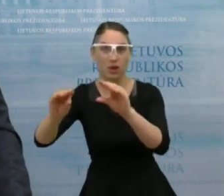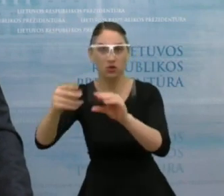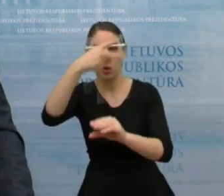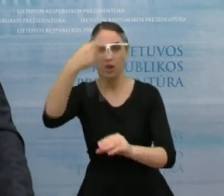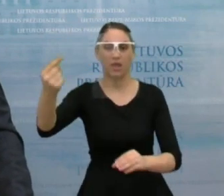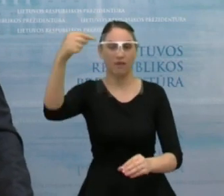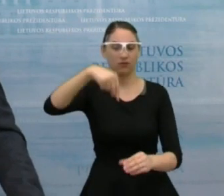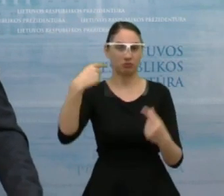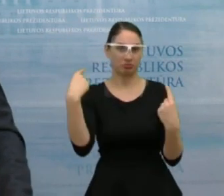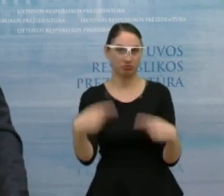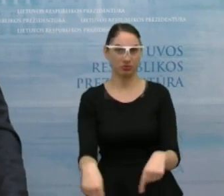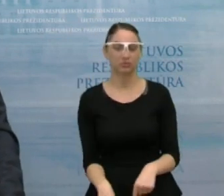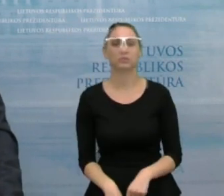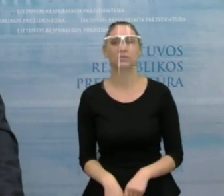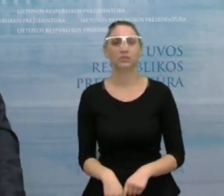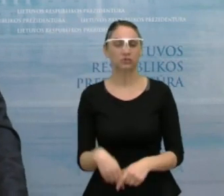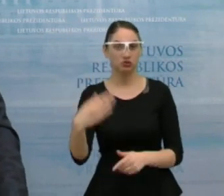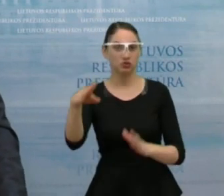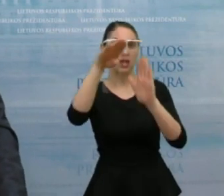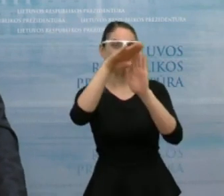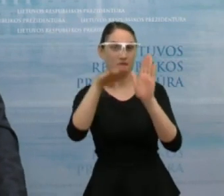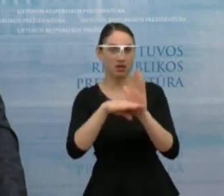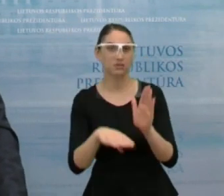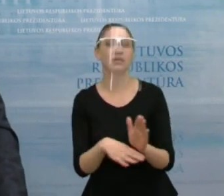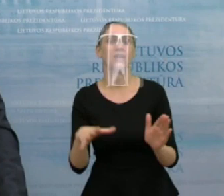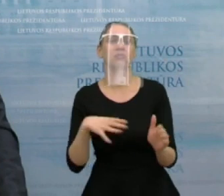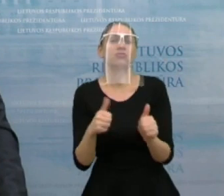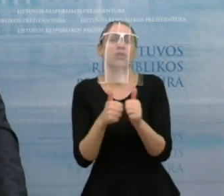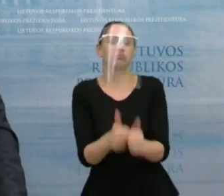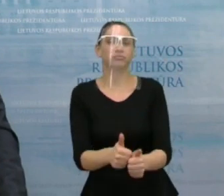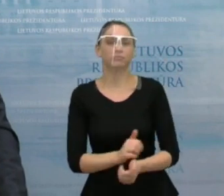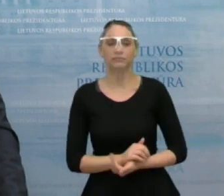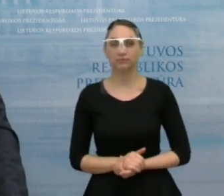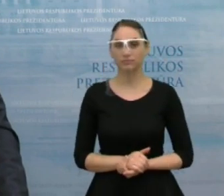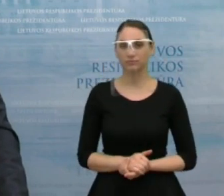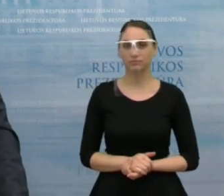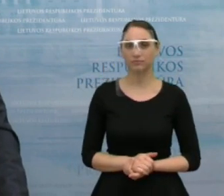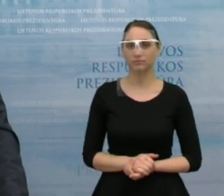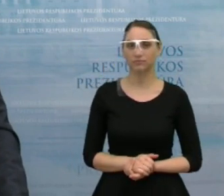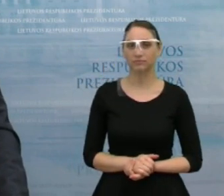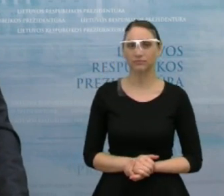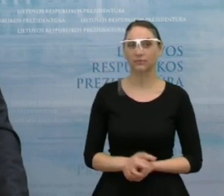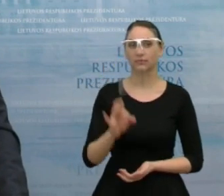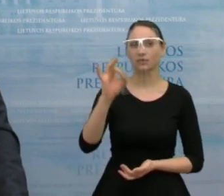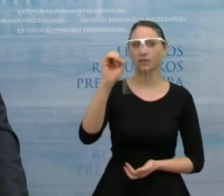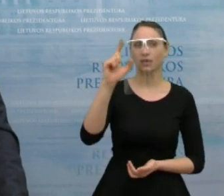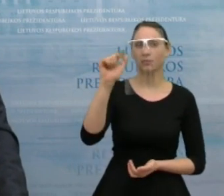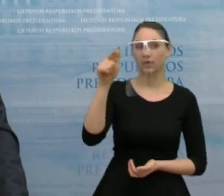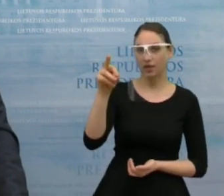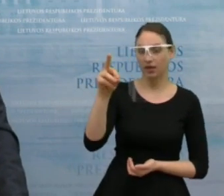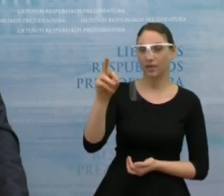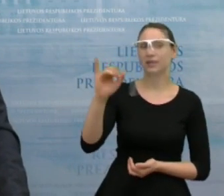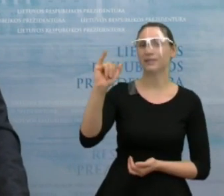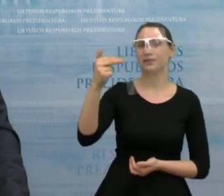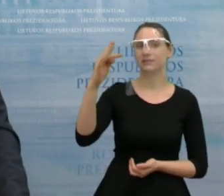Lietuvoje. Tai visų šių ribojimų be jokios abejonės buvo laikomasi. Ir dar kartelį Gabrielė, Grigau, šeityte, InfoTV.